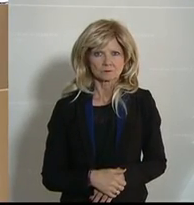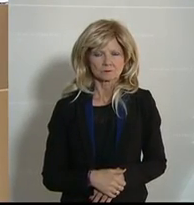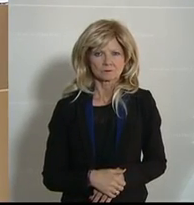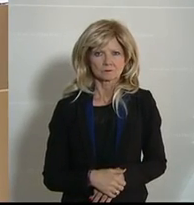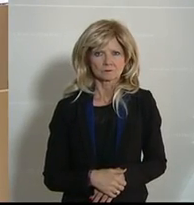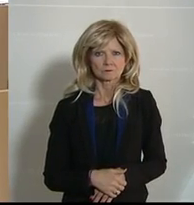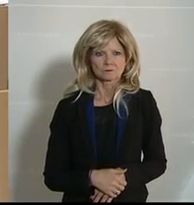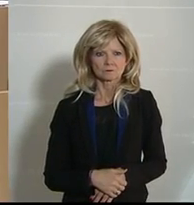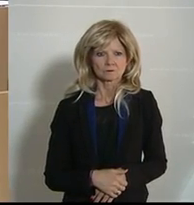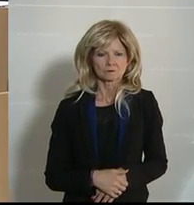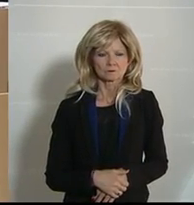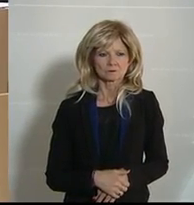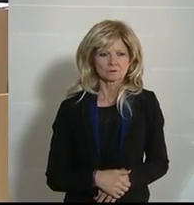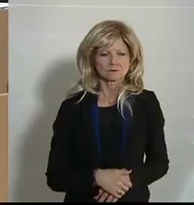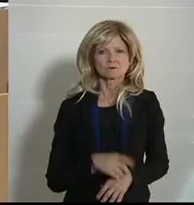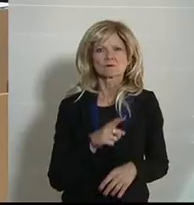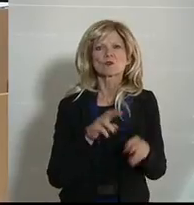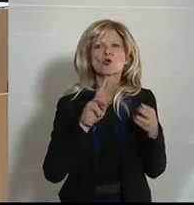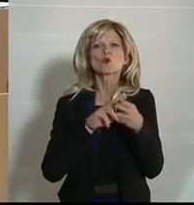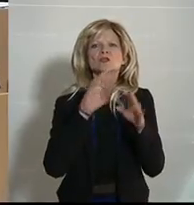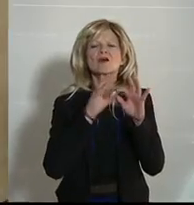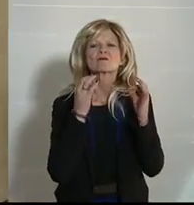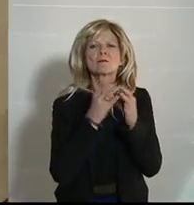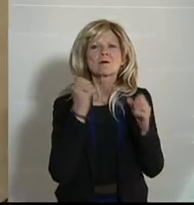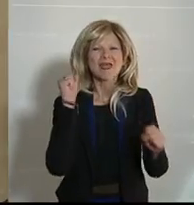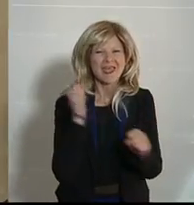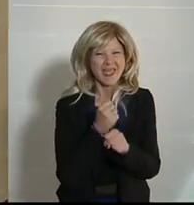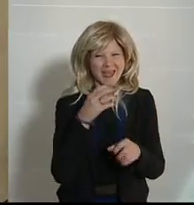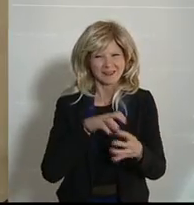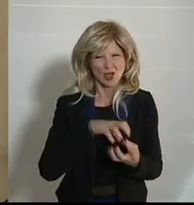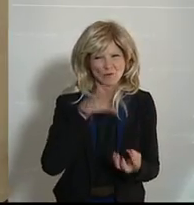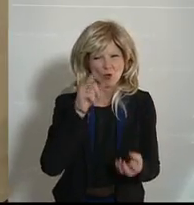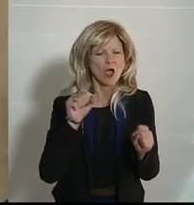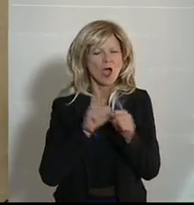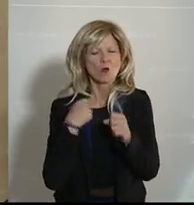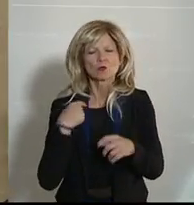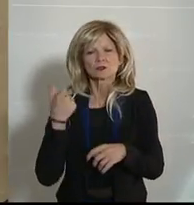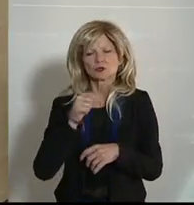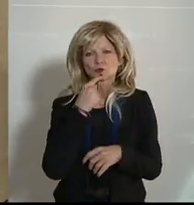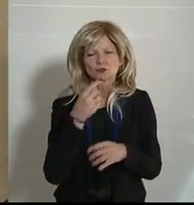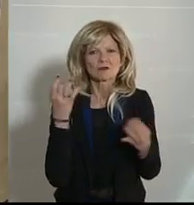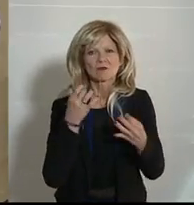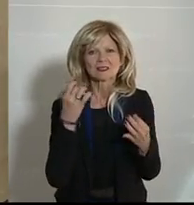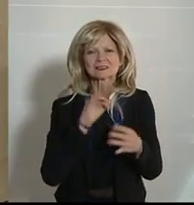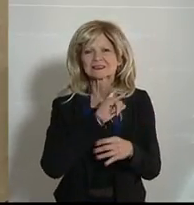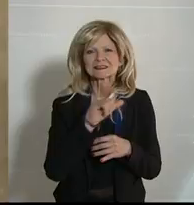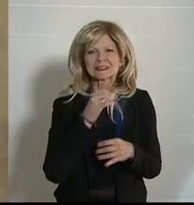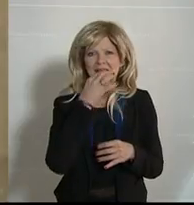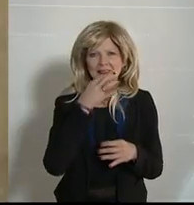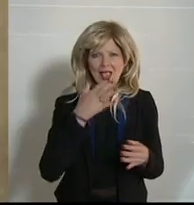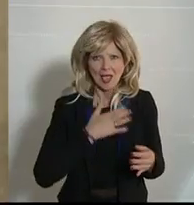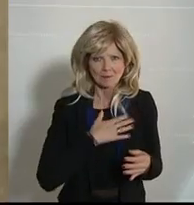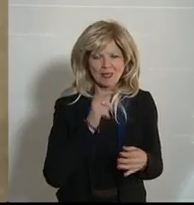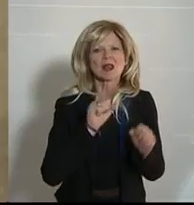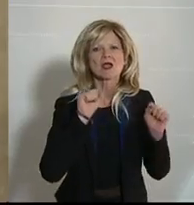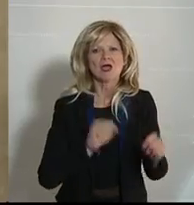Und zum Familienhertefonds sei auch eines gesagt. Faktum ist, dass wir seit Mitte April die Möglichkeit haben, Anträge auf diesen Fonds